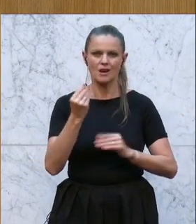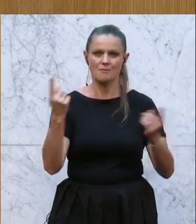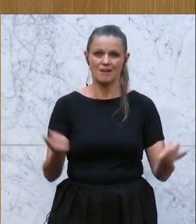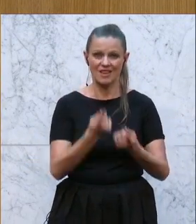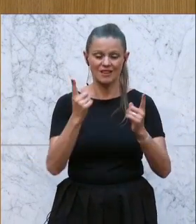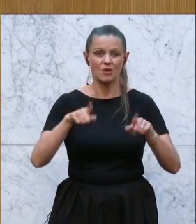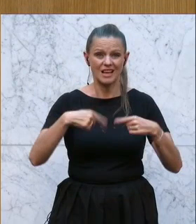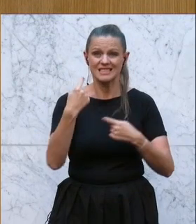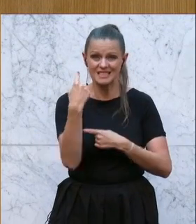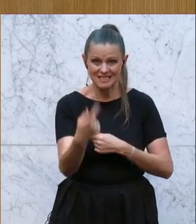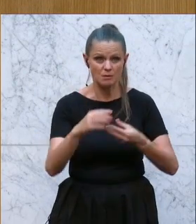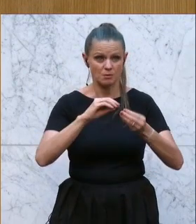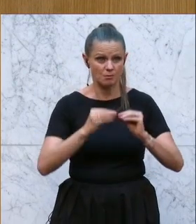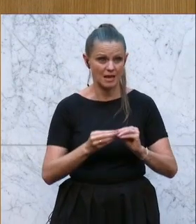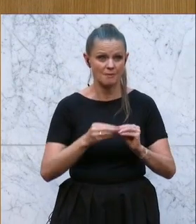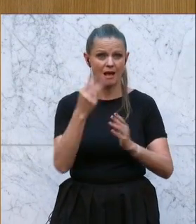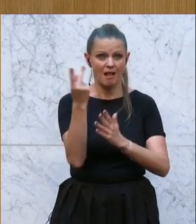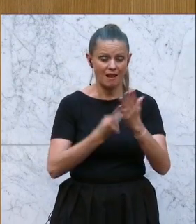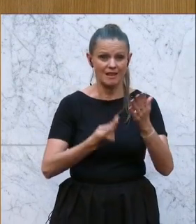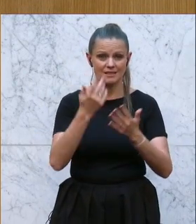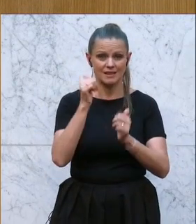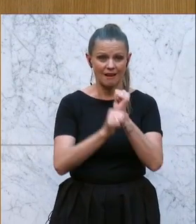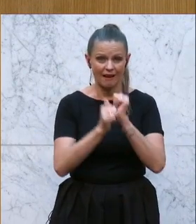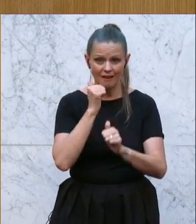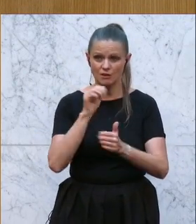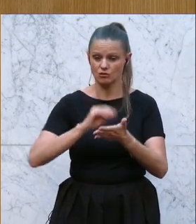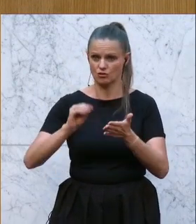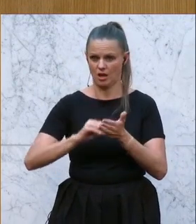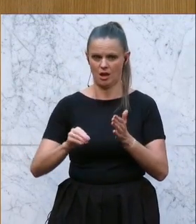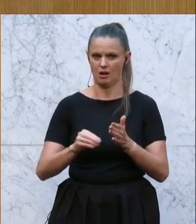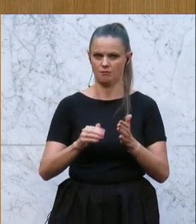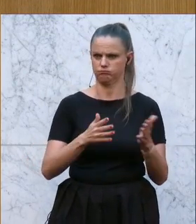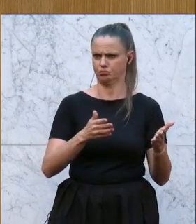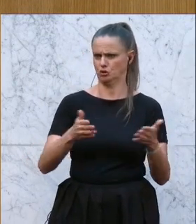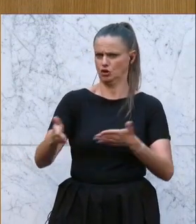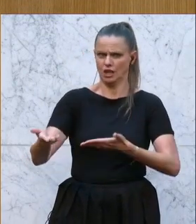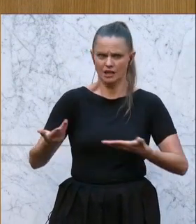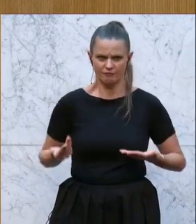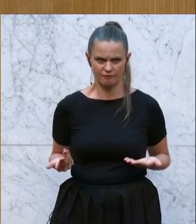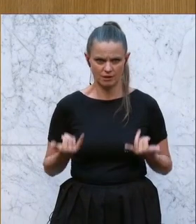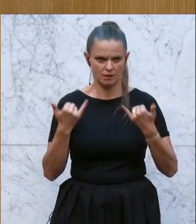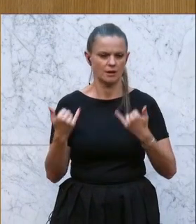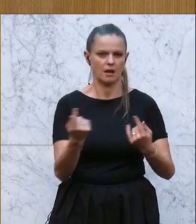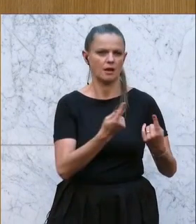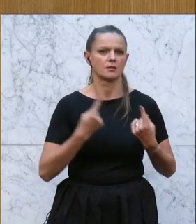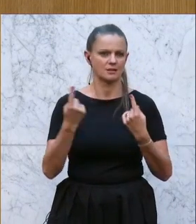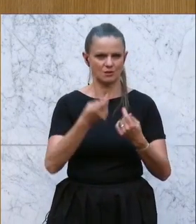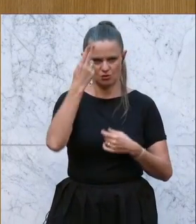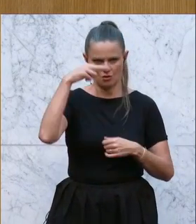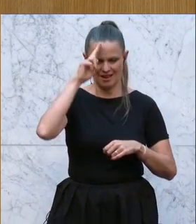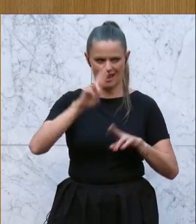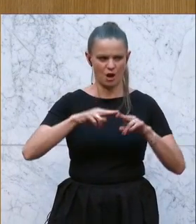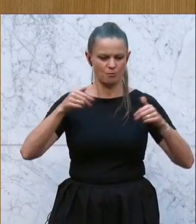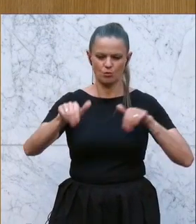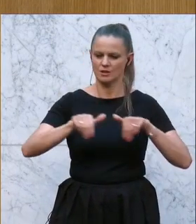und Schreiben haben. Also hier ist ganz, ganz viel, das schiefläuft. Heute sind wir in einer Situation, Herr Bundesminister, Sie gehen aus